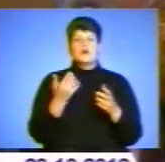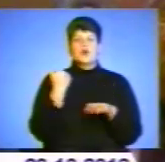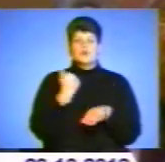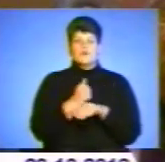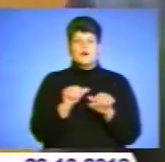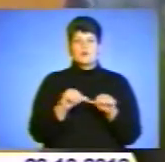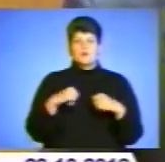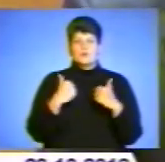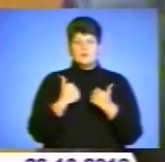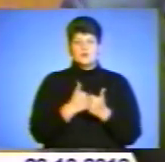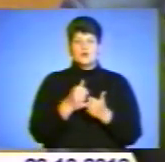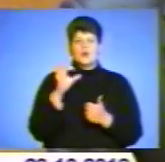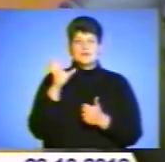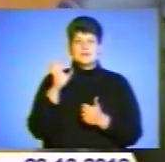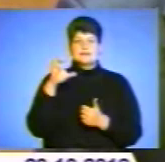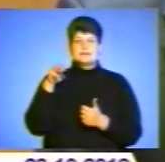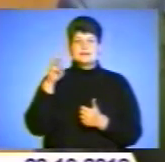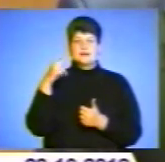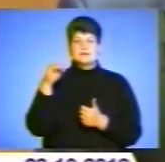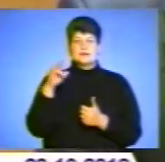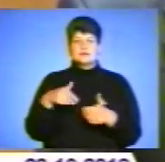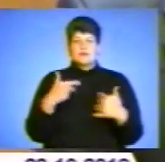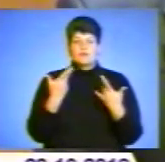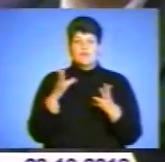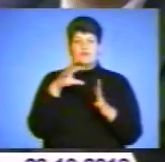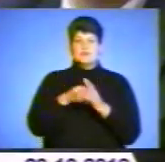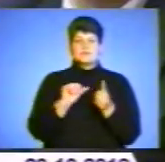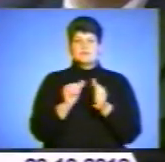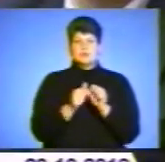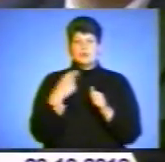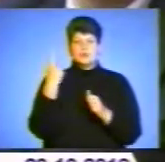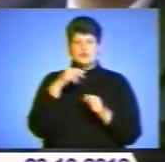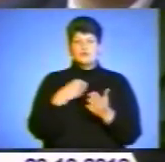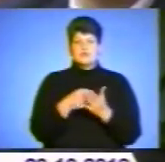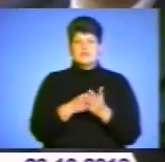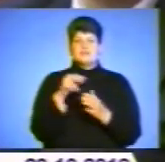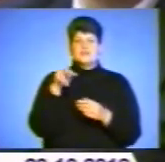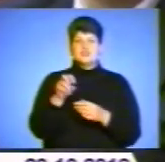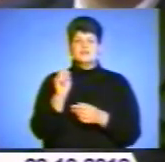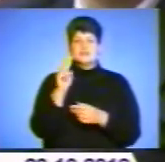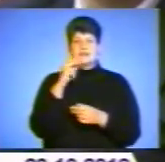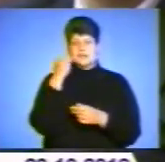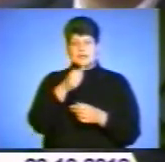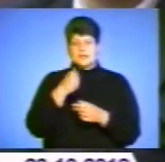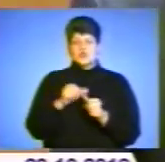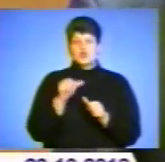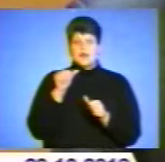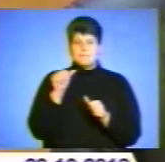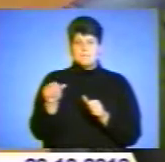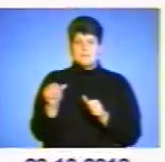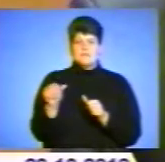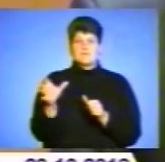обласної ради Олександр Статник запропонував внести зміни до обласного бюджету на 2012 рік. Зокрема…